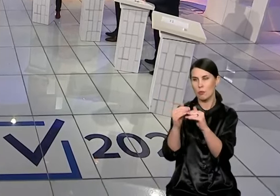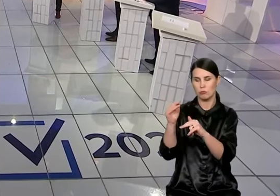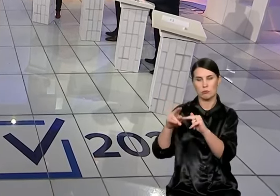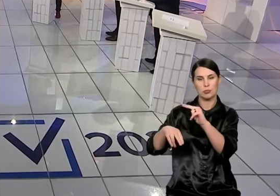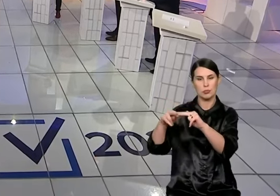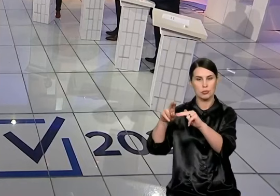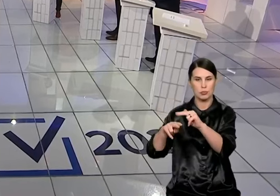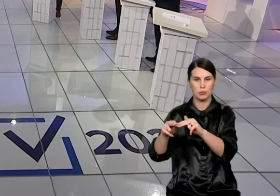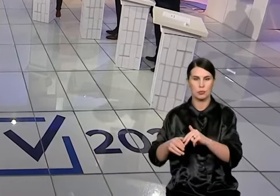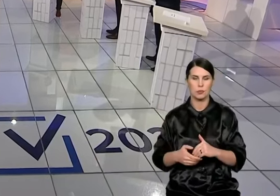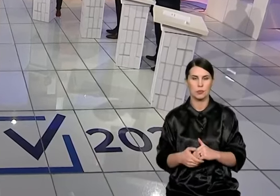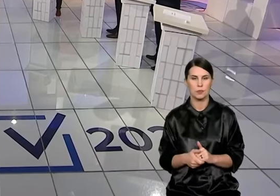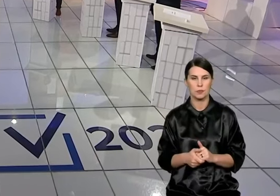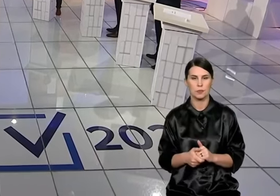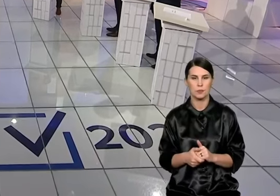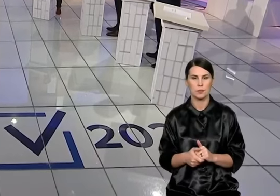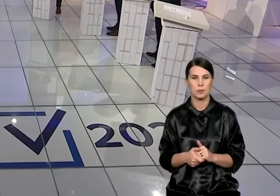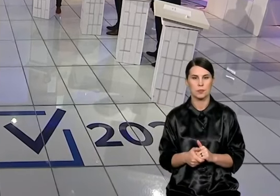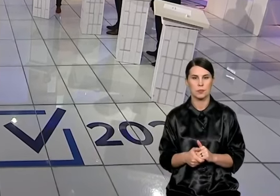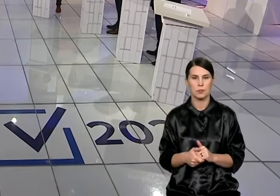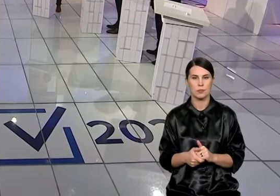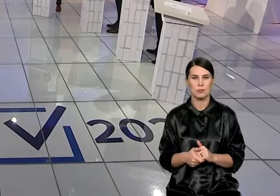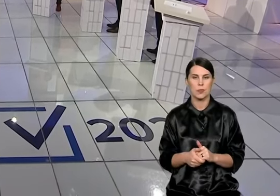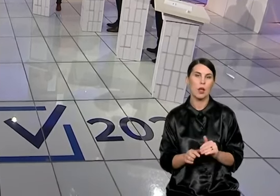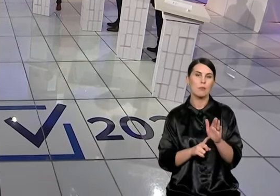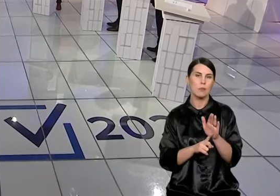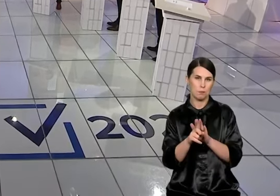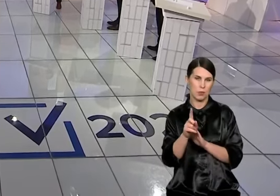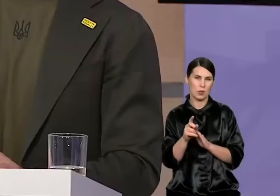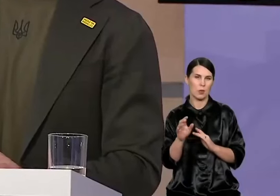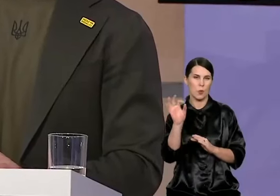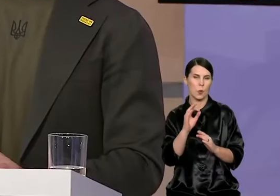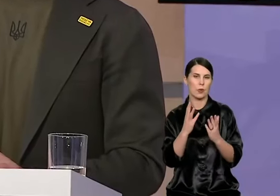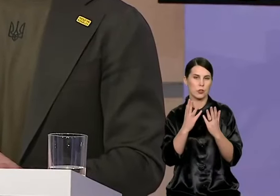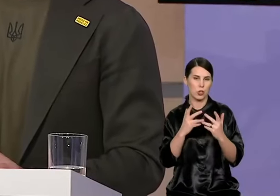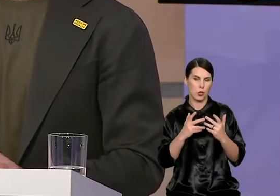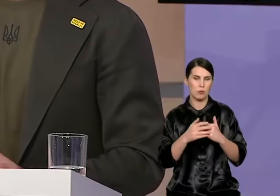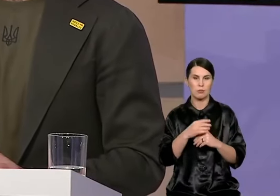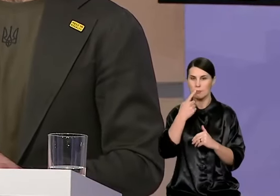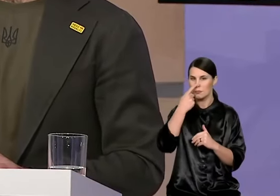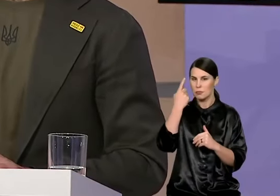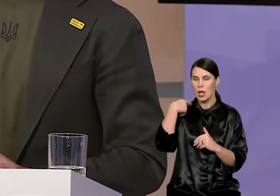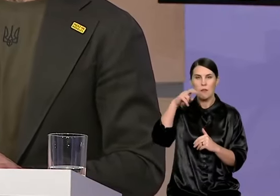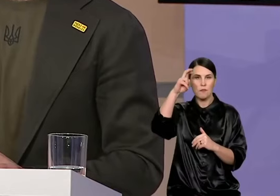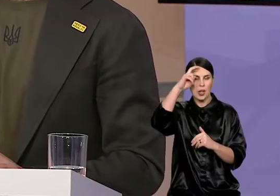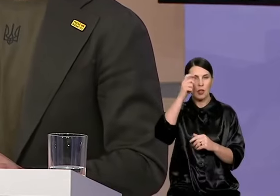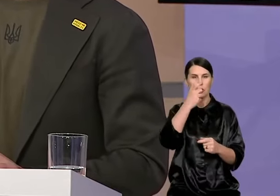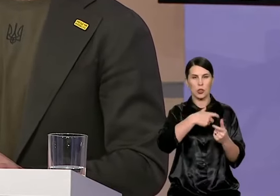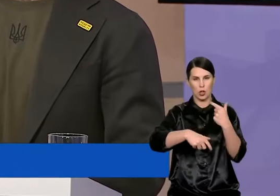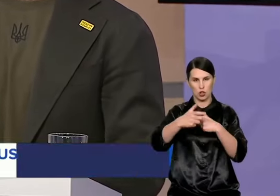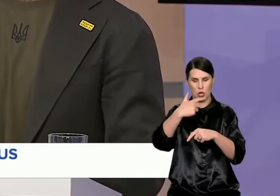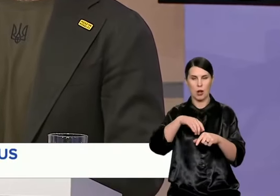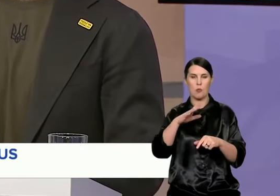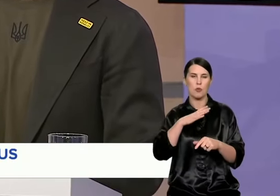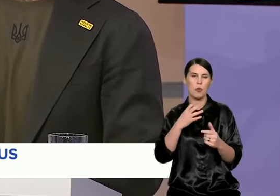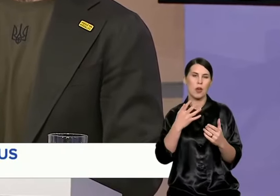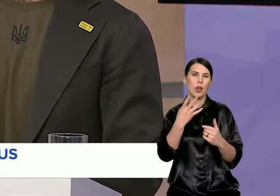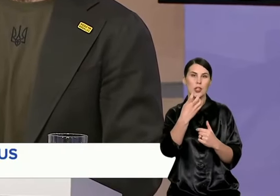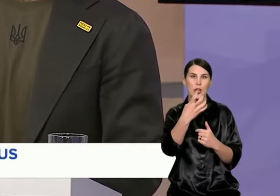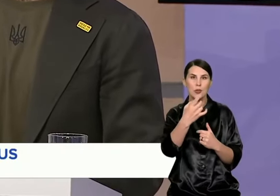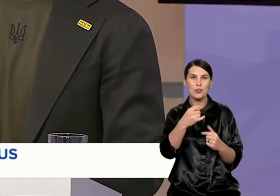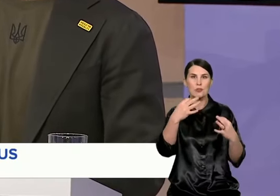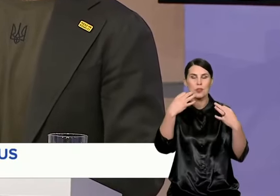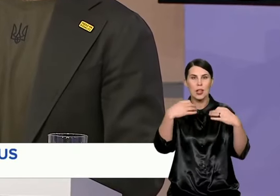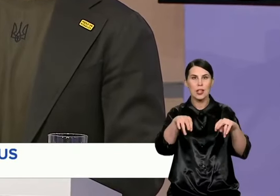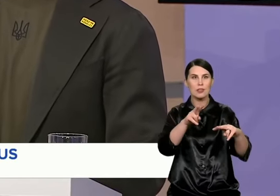įspręsti vaikų daržalių problemą mieste? Pradėsiu nuo skaičių. Praėjusiais metais valstybinėse daržaliuose Vilniaus mieste buvo daugiau negu 400 laisvų